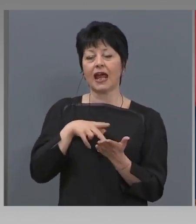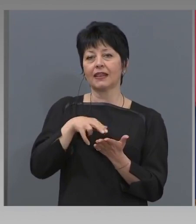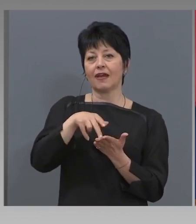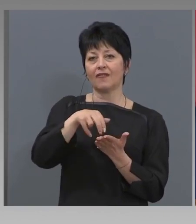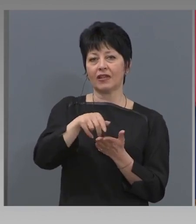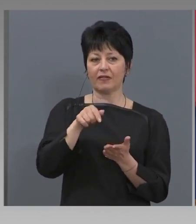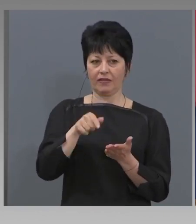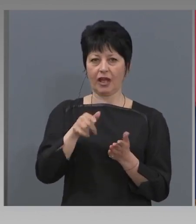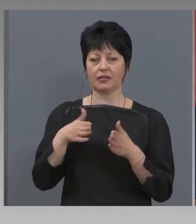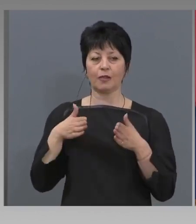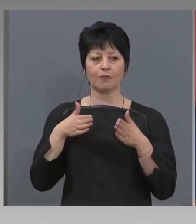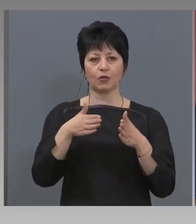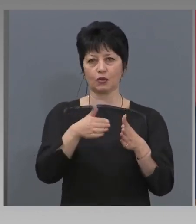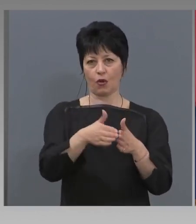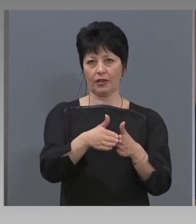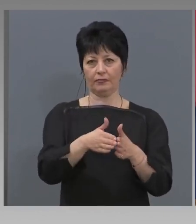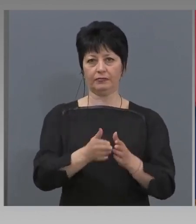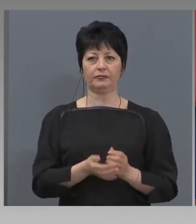тази посока.